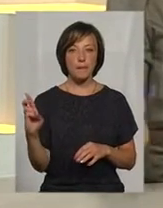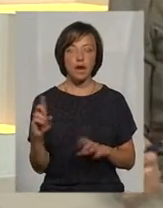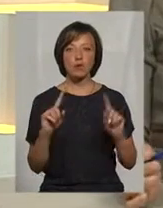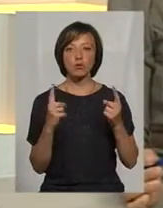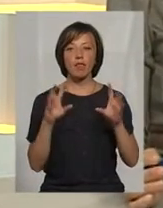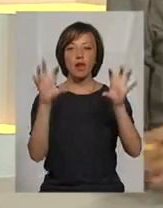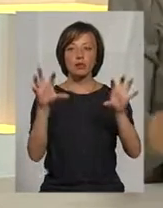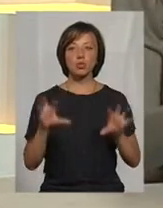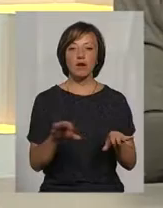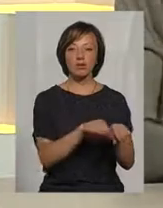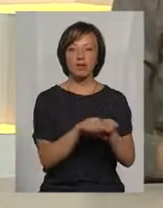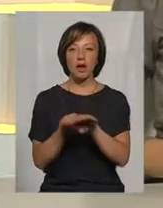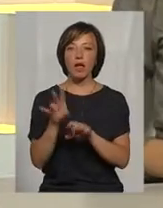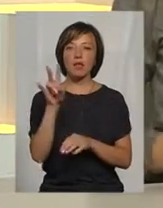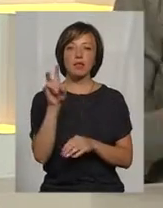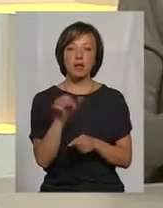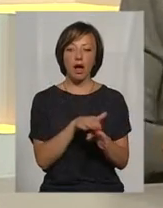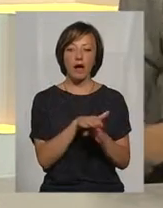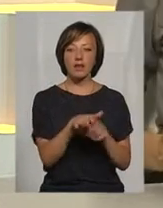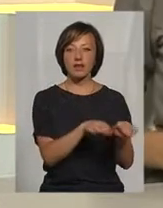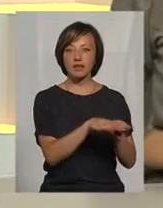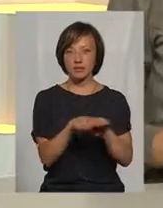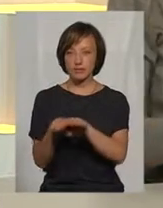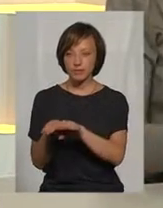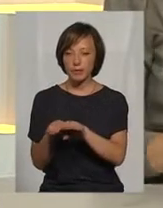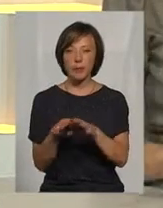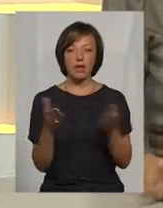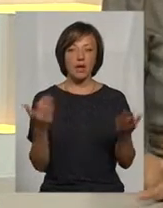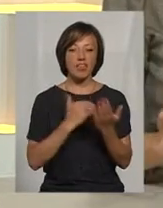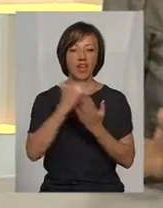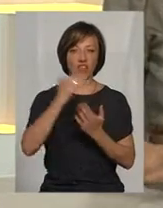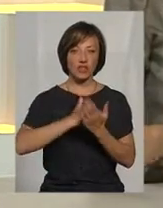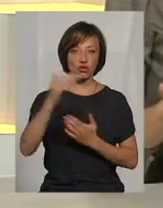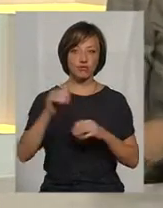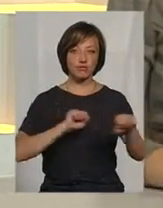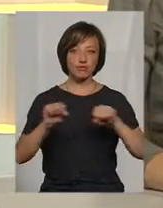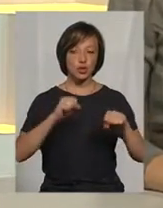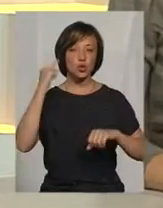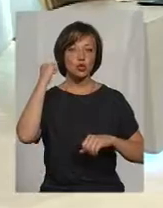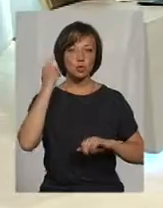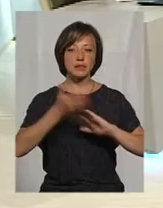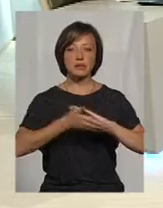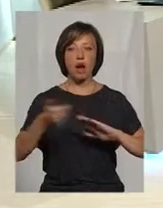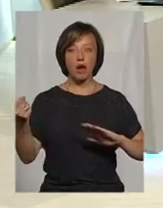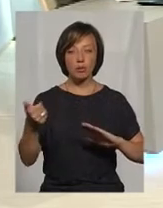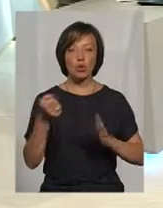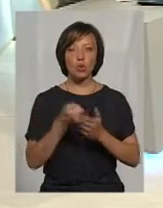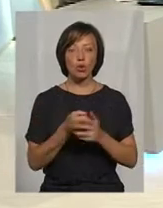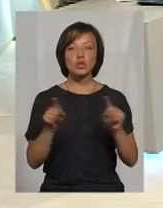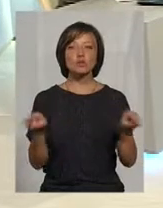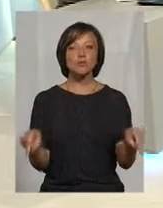законодавчому рівні, на рівні виконавчої гілки влади, на вищих щаблях, чуємо заклики до